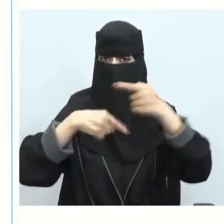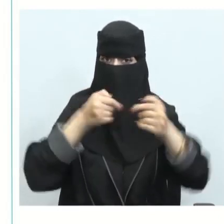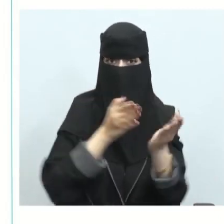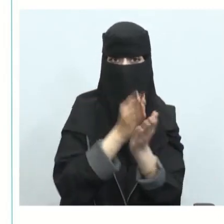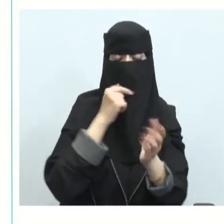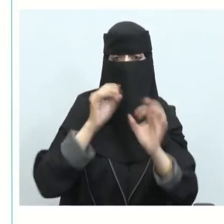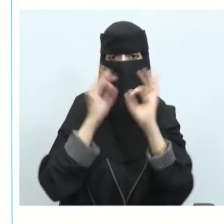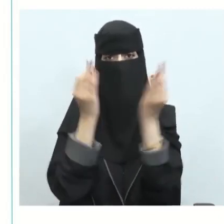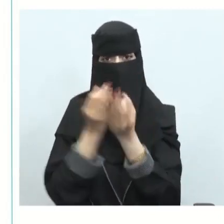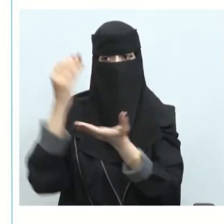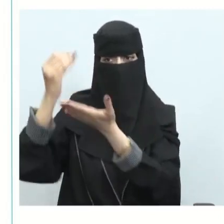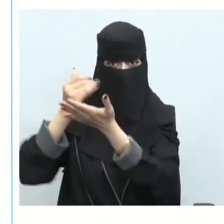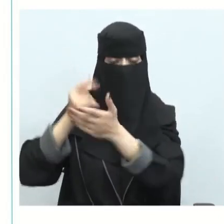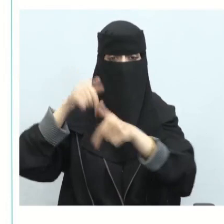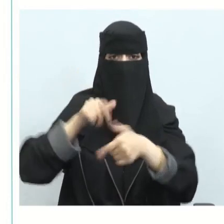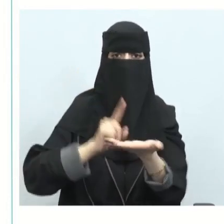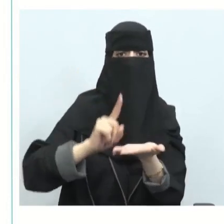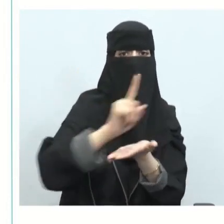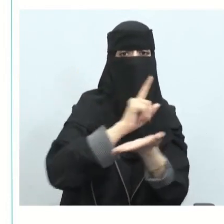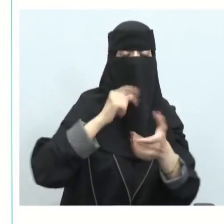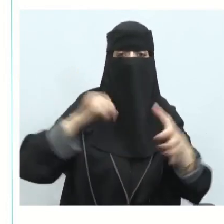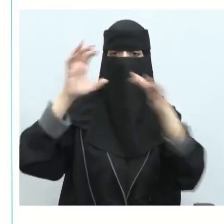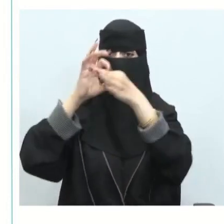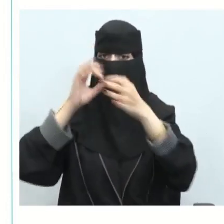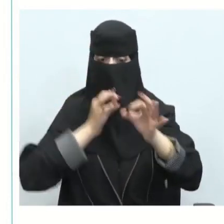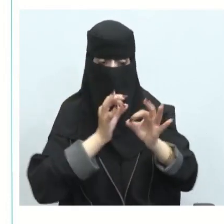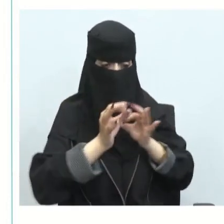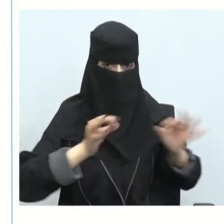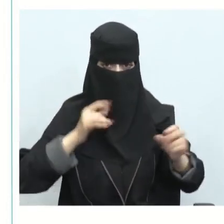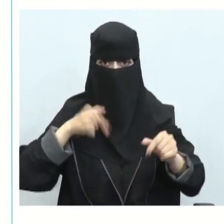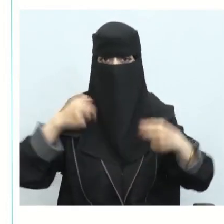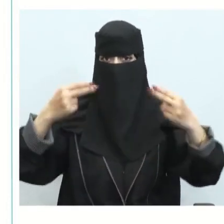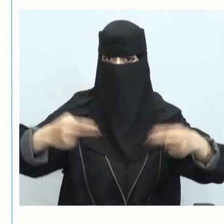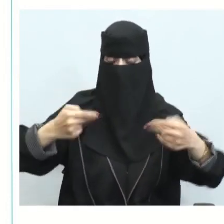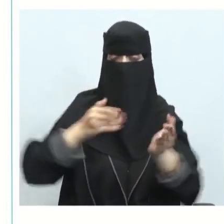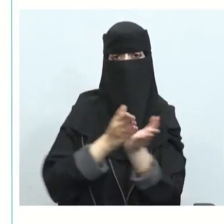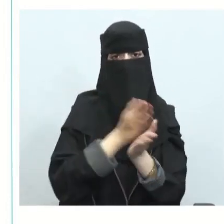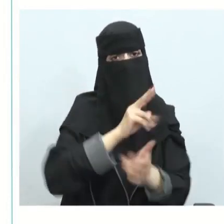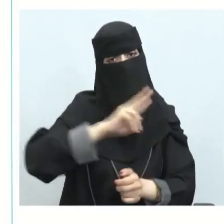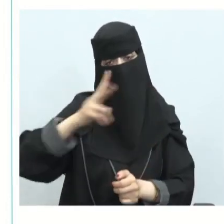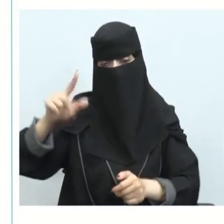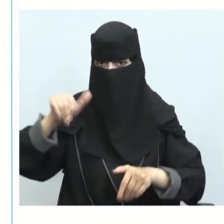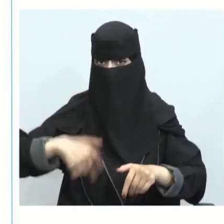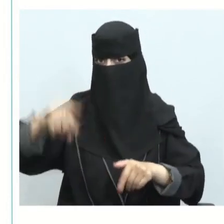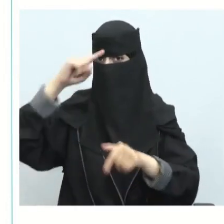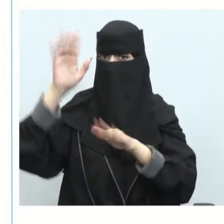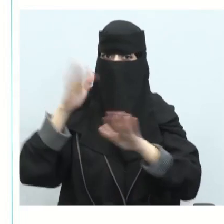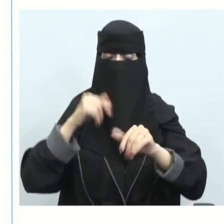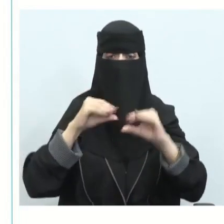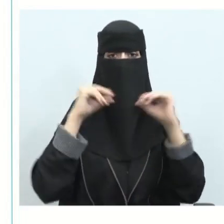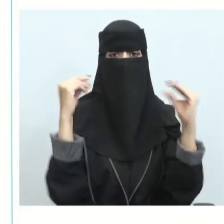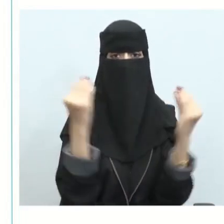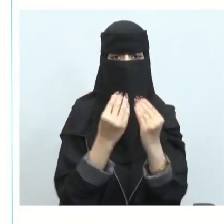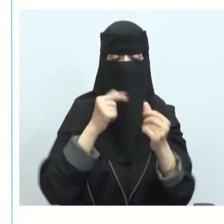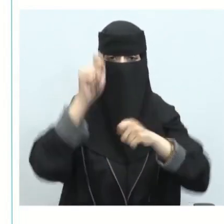والاقتصادية والبيئة والبيئية المرتبطة بتخطيط الفعاليات في مجالات متعددة مثل إدارة